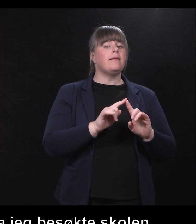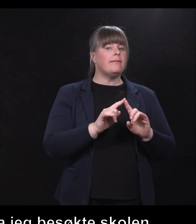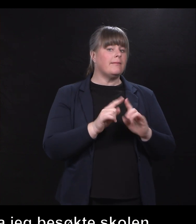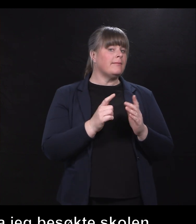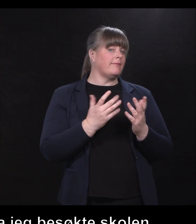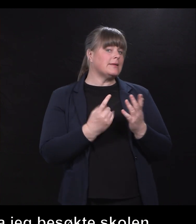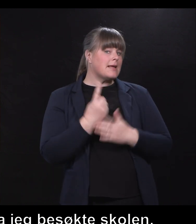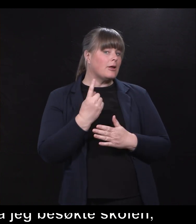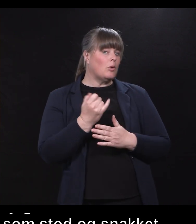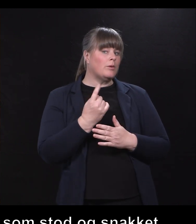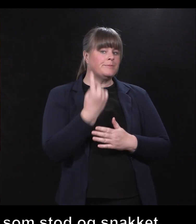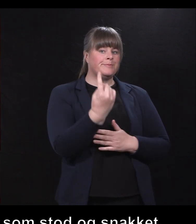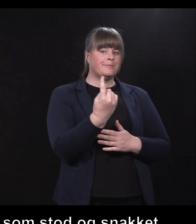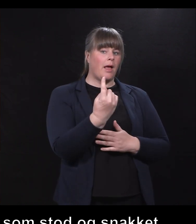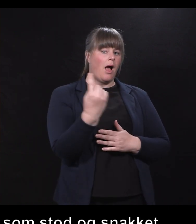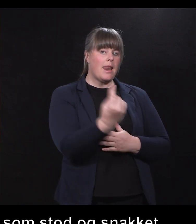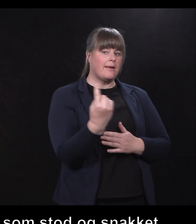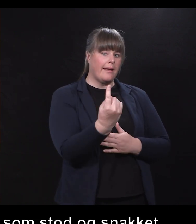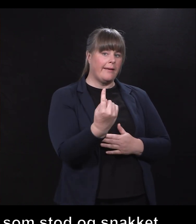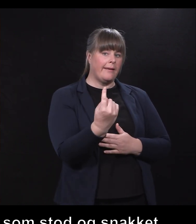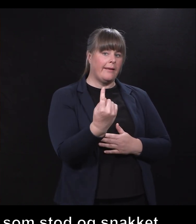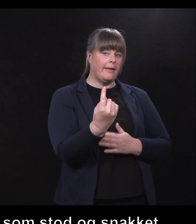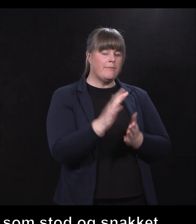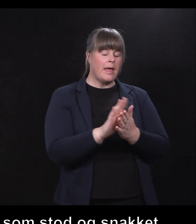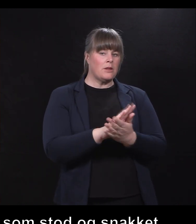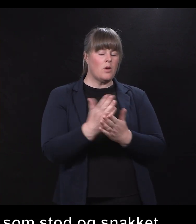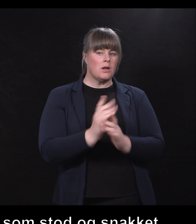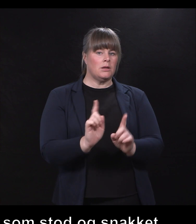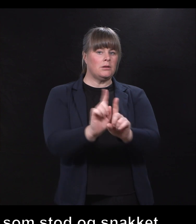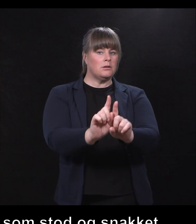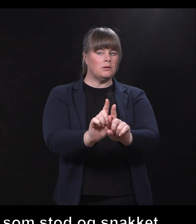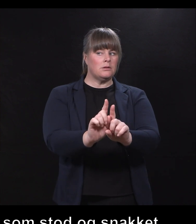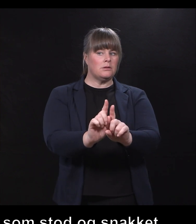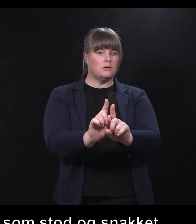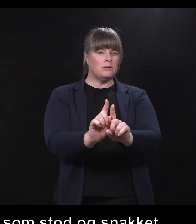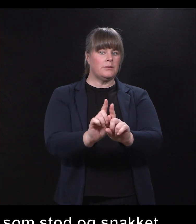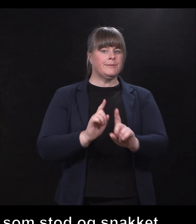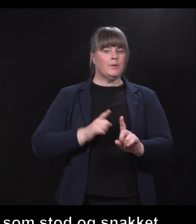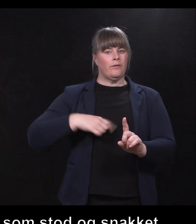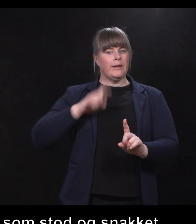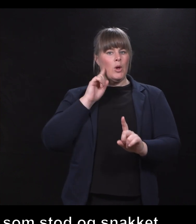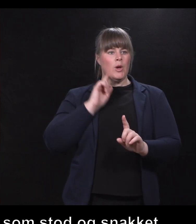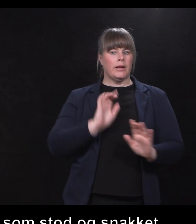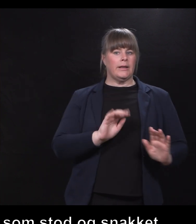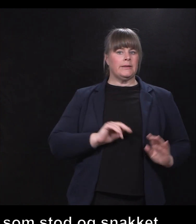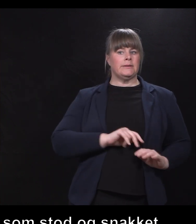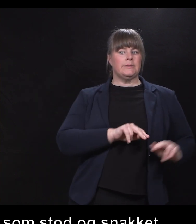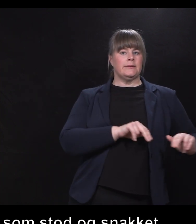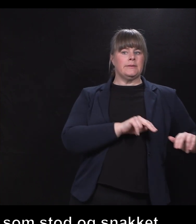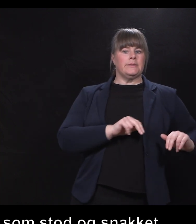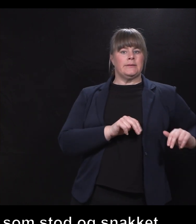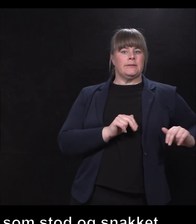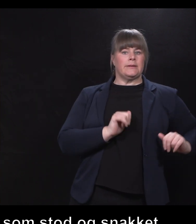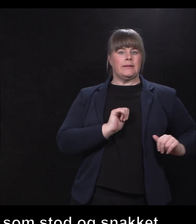sin tolk. Og vi hørende som går rundt, vi er litt redde for å ta kontakt og prate. Et par uker etter at